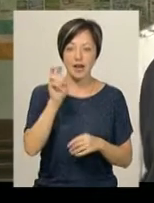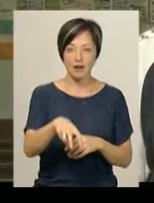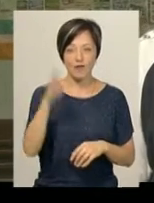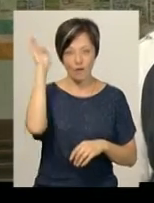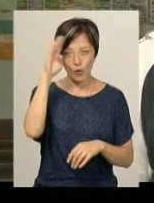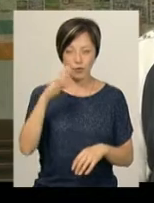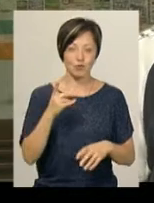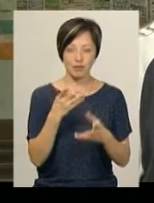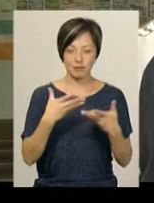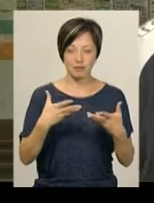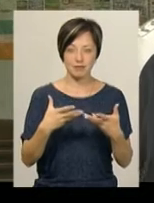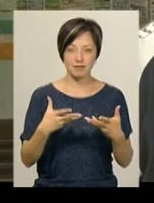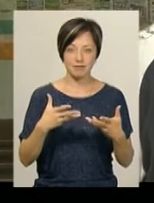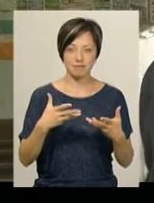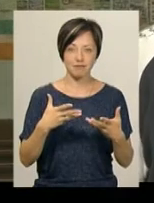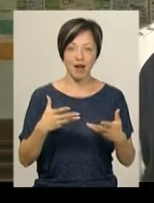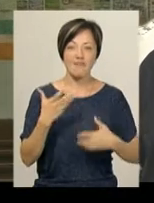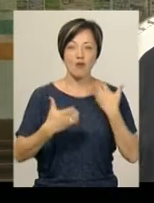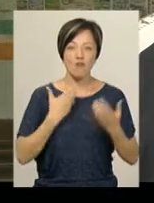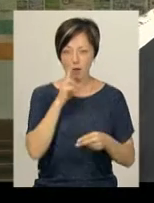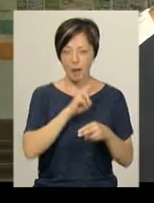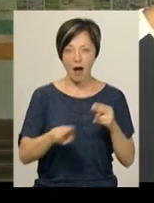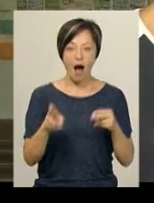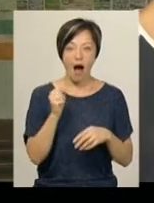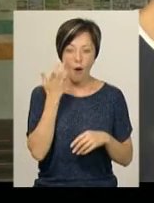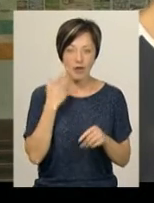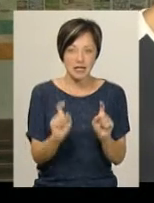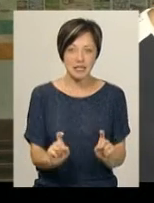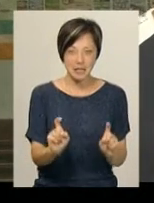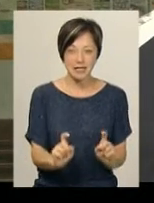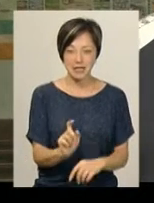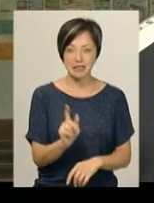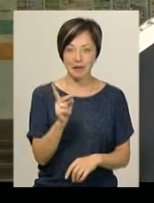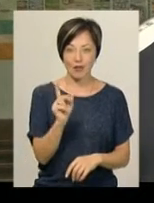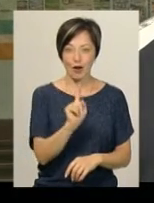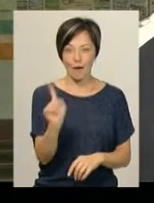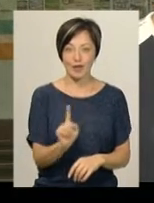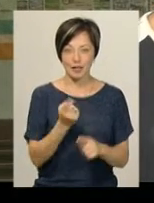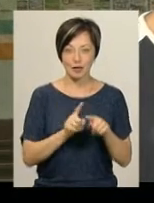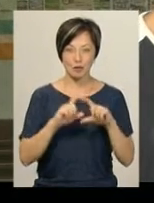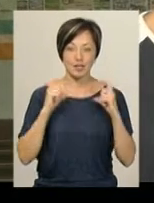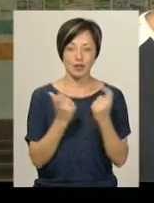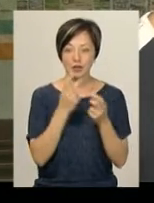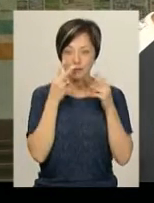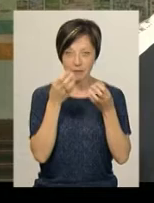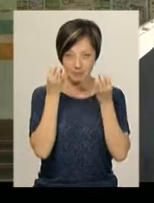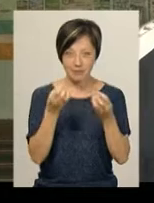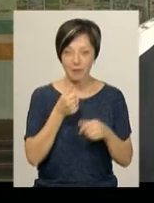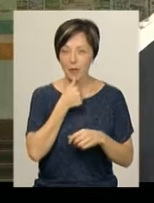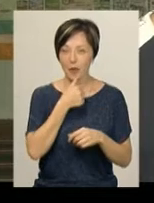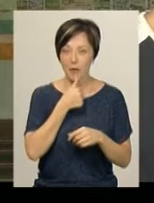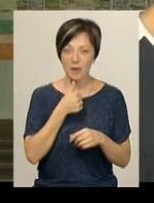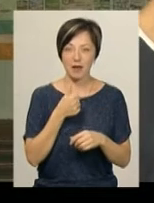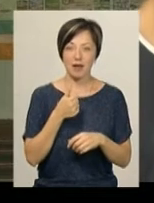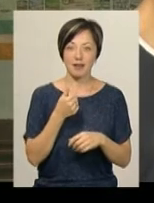хвилювання одразу в енергію переходить. А коли ти тут сидиш півтори години на цьому стадіоні, і кожна спроба